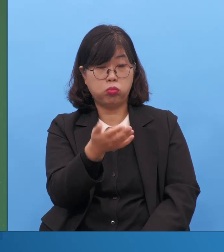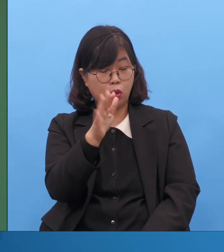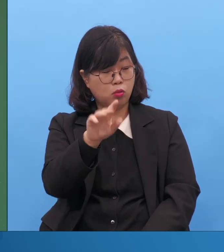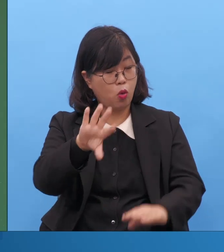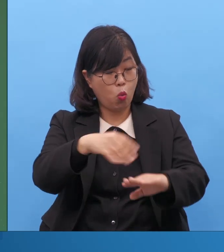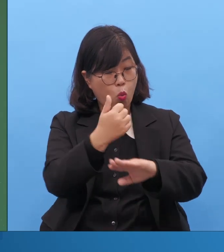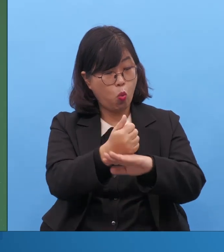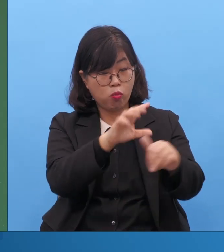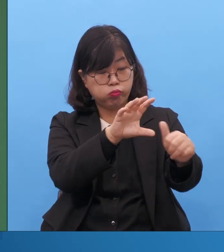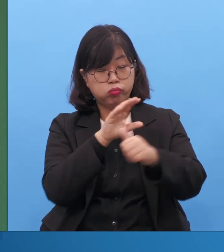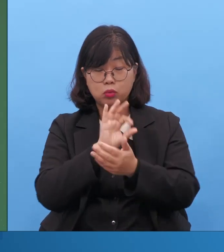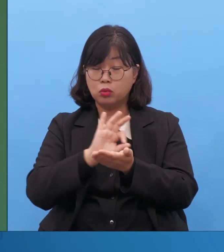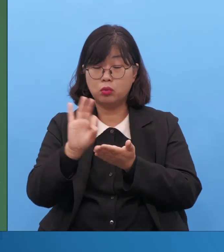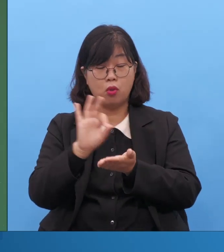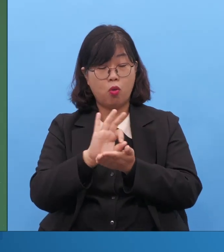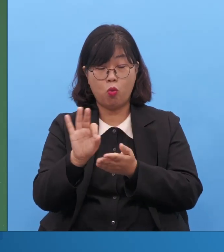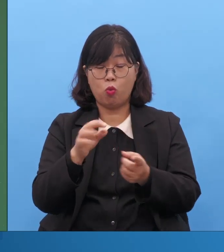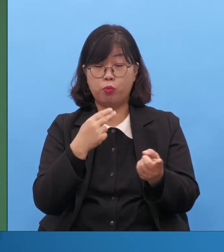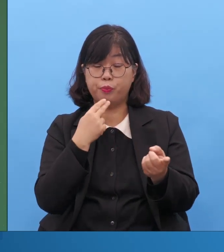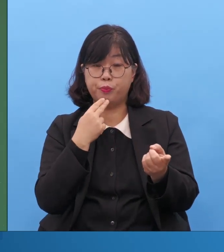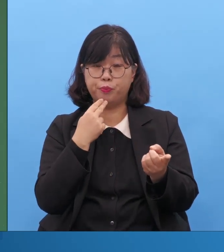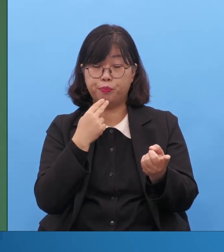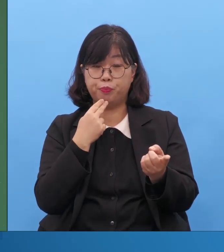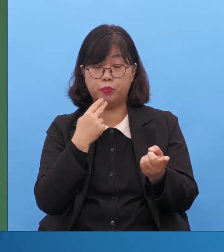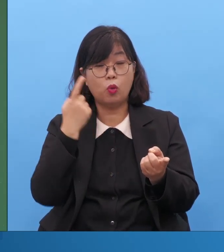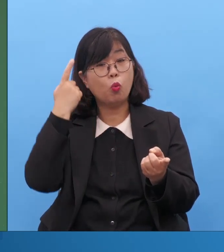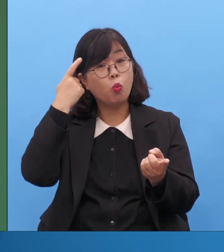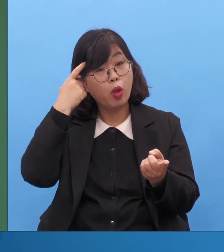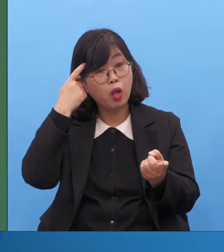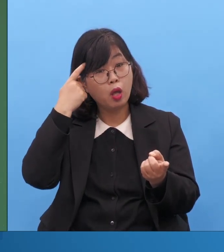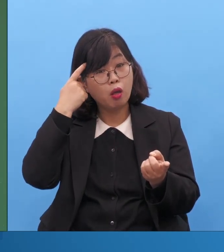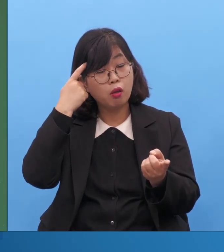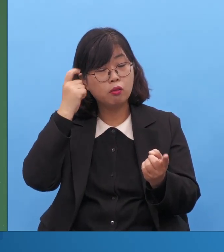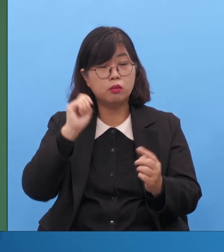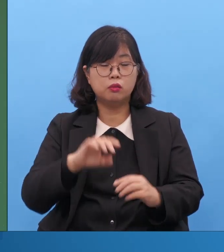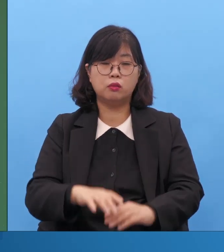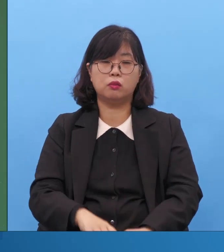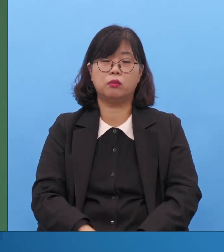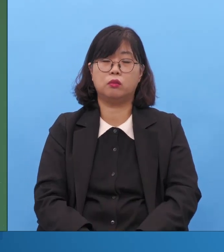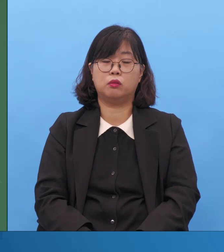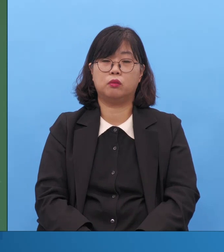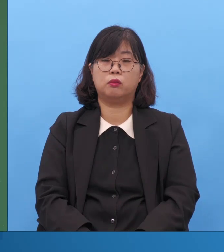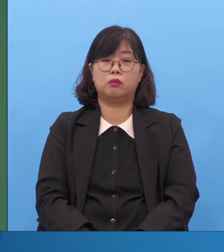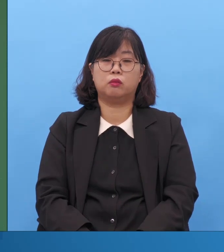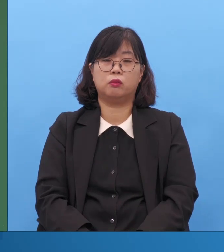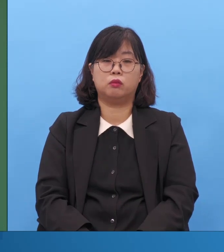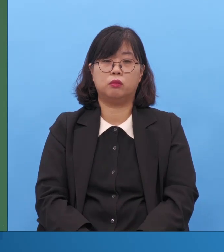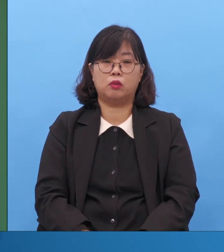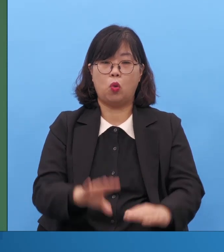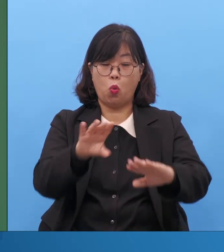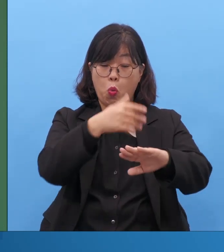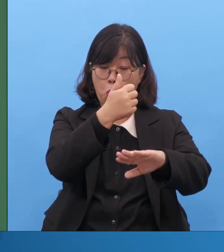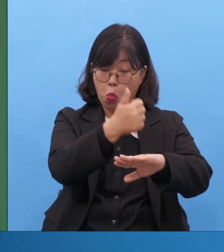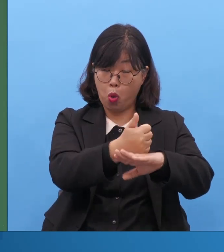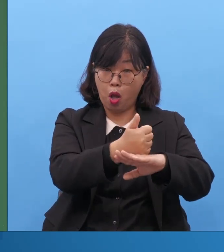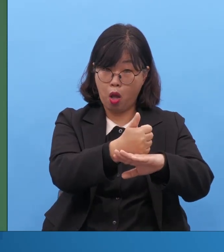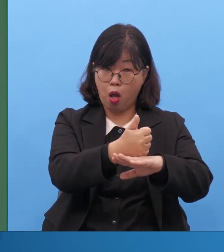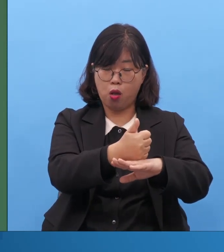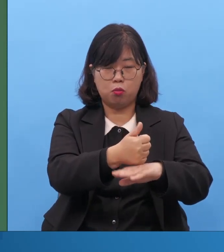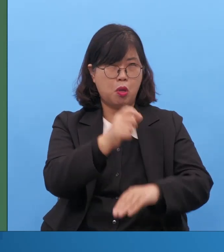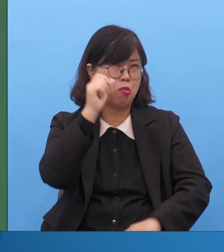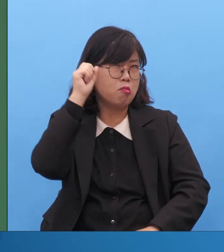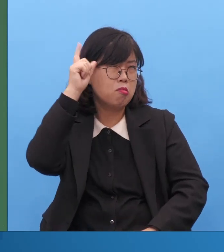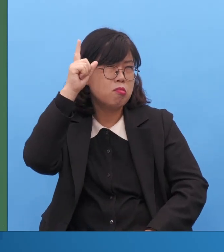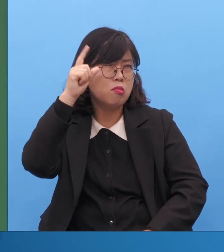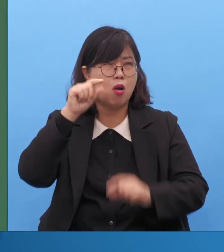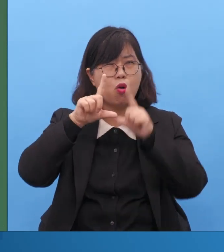그 사람들을 쓰면 굉장히 세계보금만 될텐데 무엇 때문에 왕 선지 이런 훌륭한 사람들을